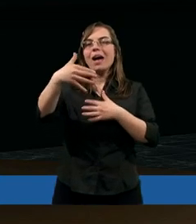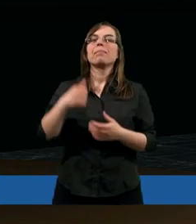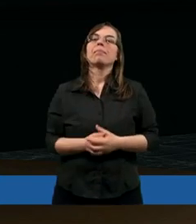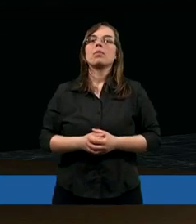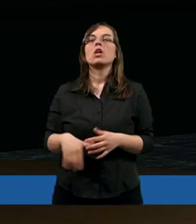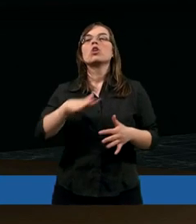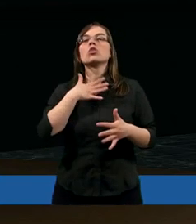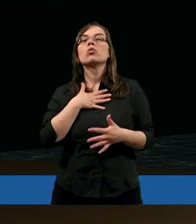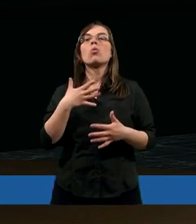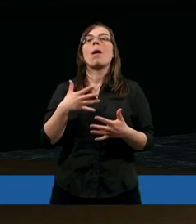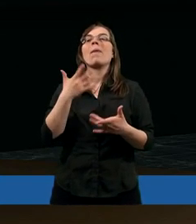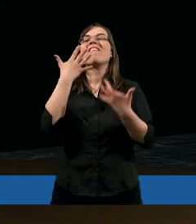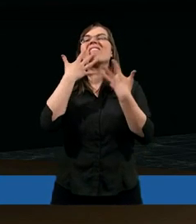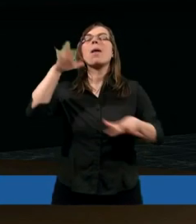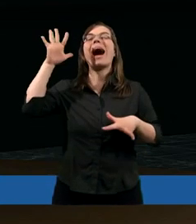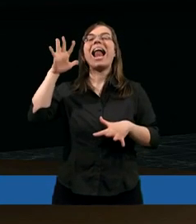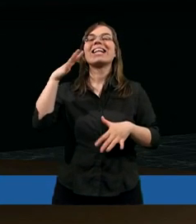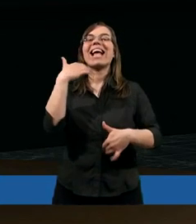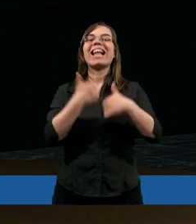to czułem się wypalony.